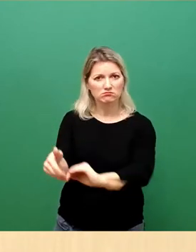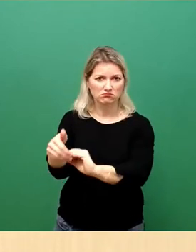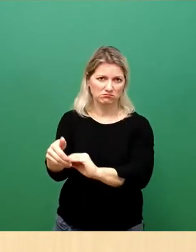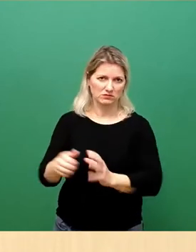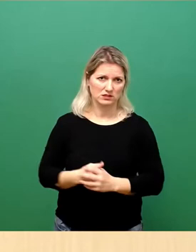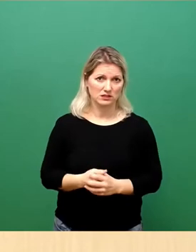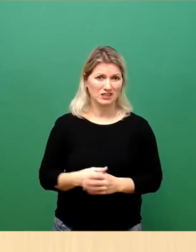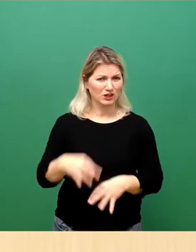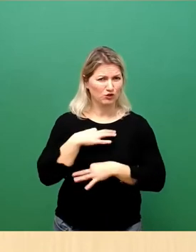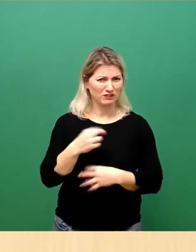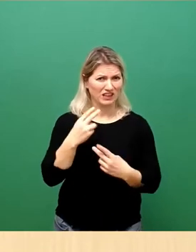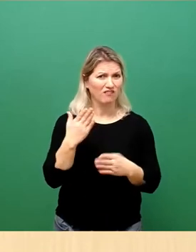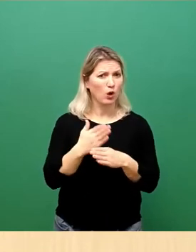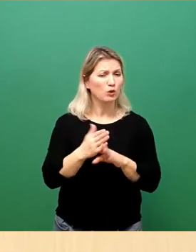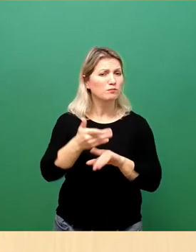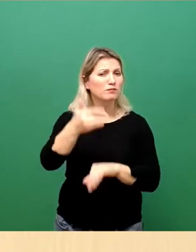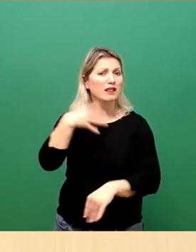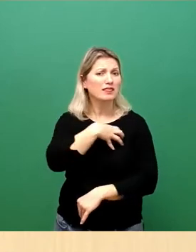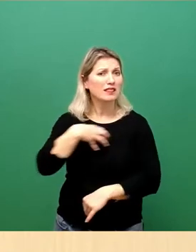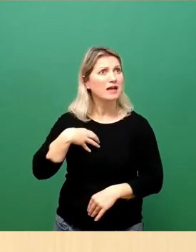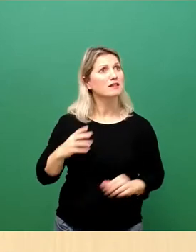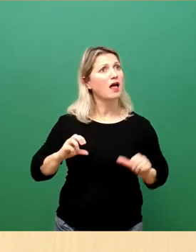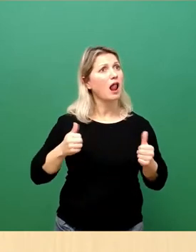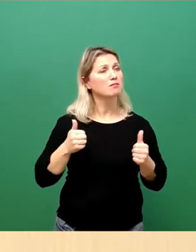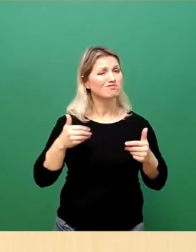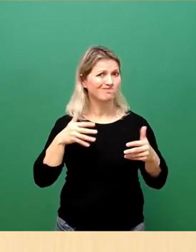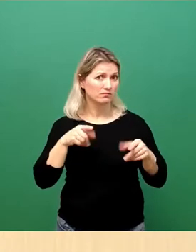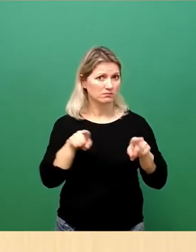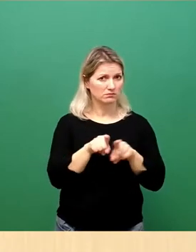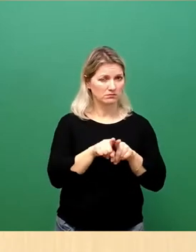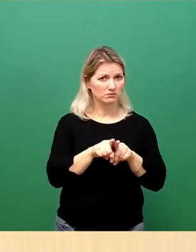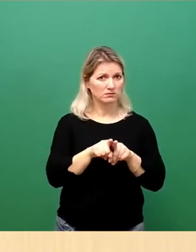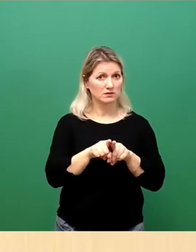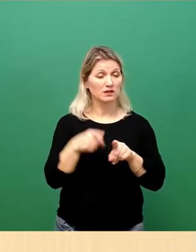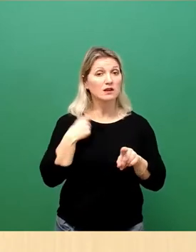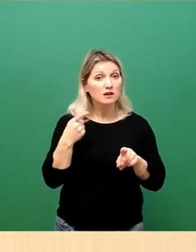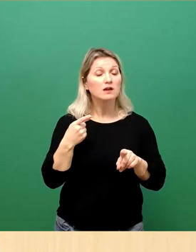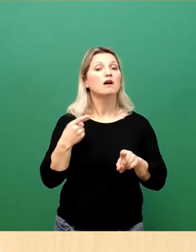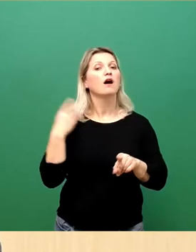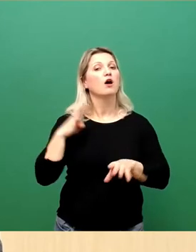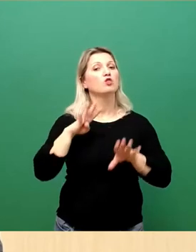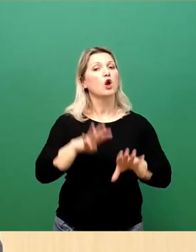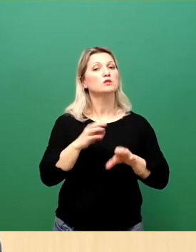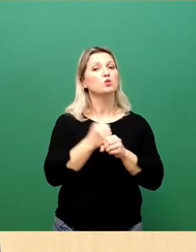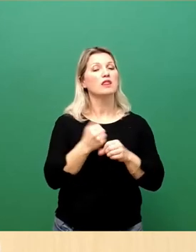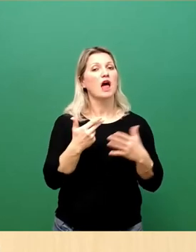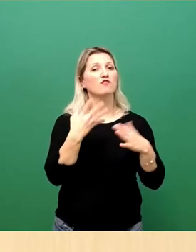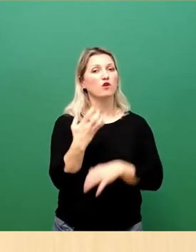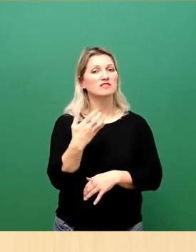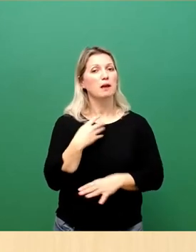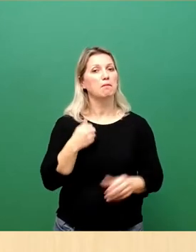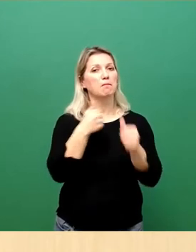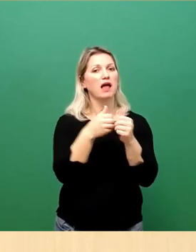Ähnliches erlebt hat. Die Stadt Coventry, unsere Partnerstadt seit 1958, hat unsere